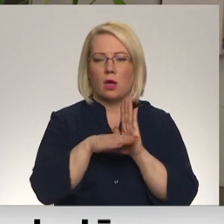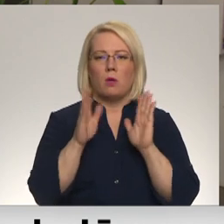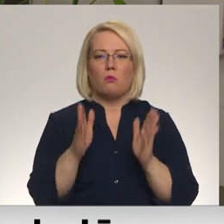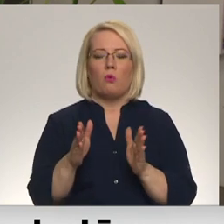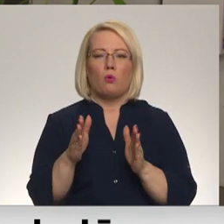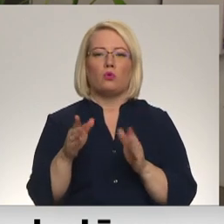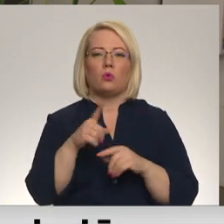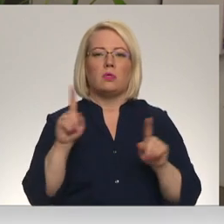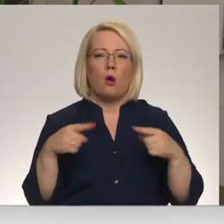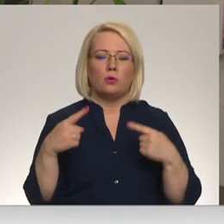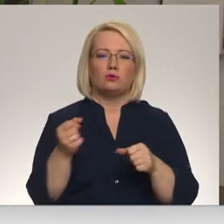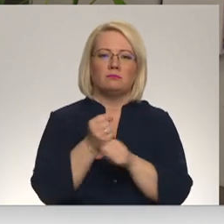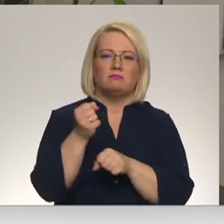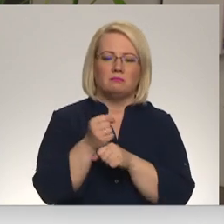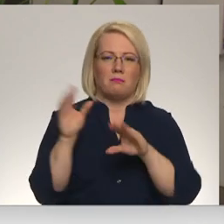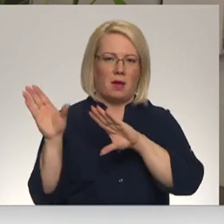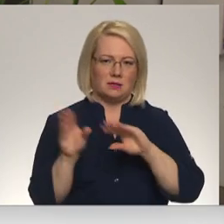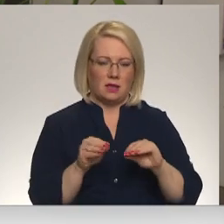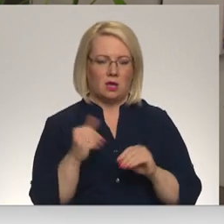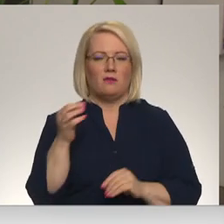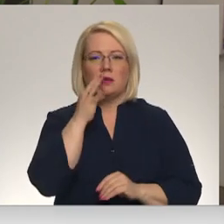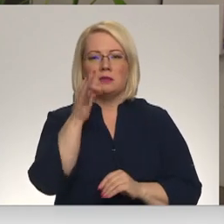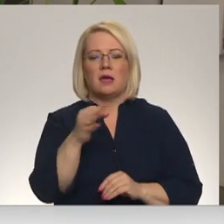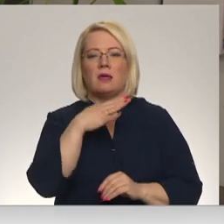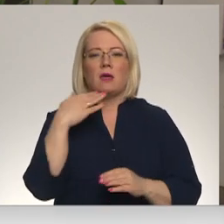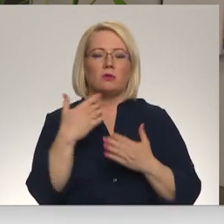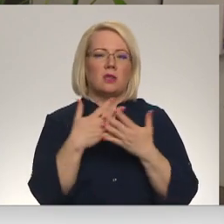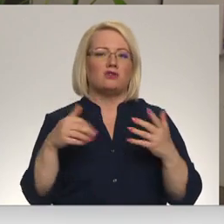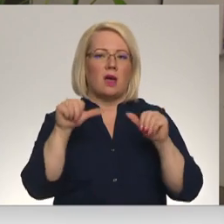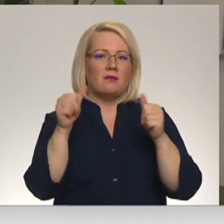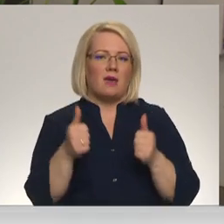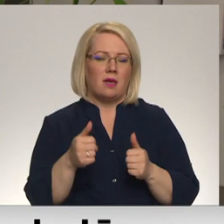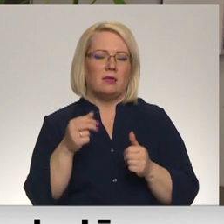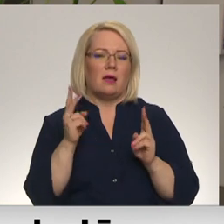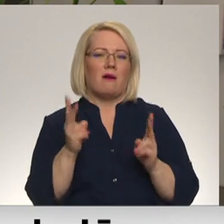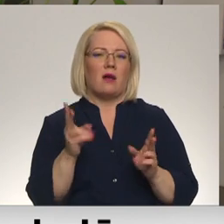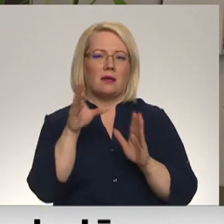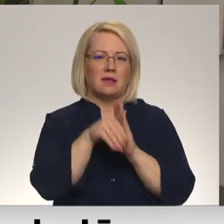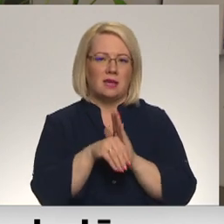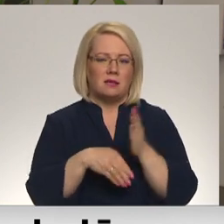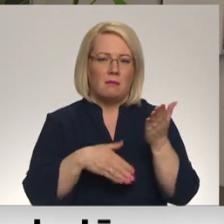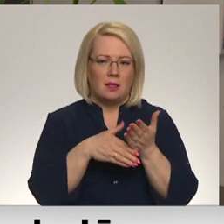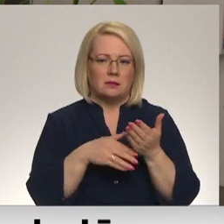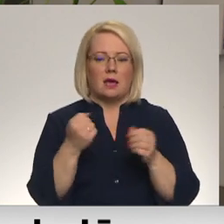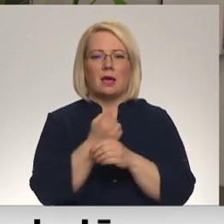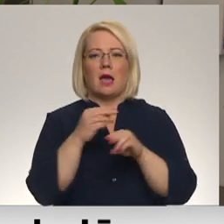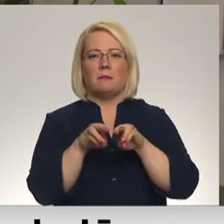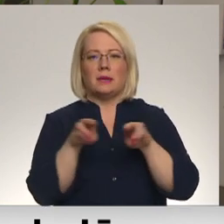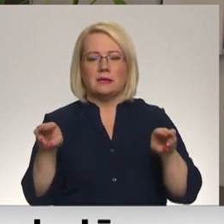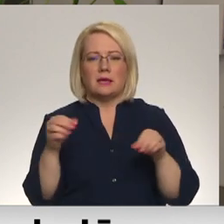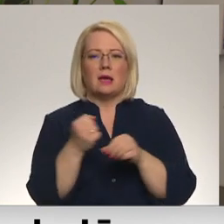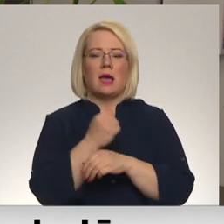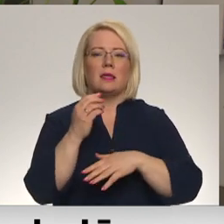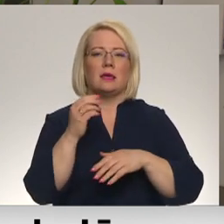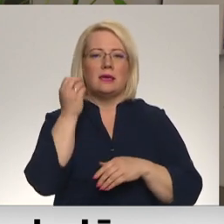ļoti daudz dažādu instrumentu, kas var iesaistīties, palīdzēt gan ministrija, gan izglītības kvalitātes